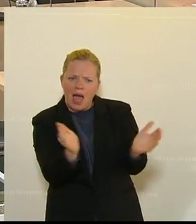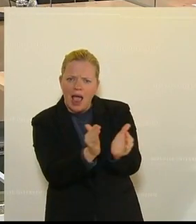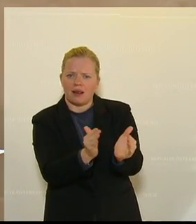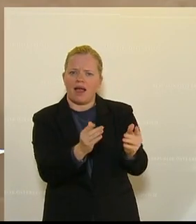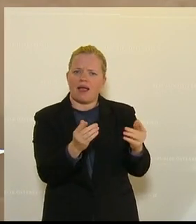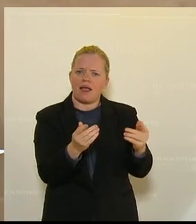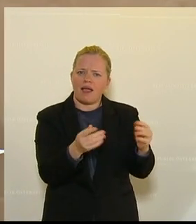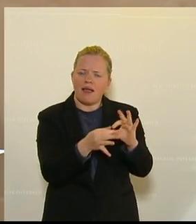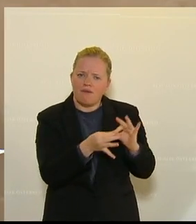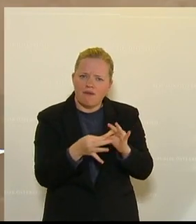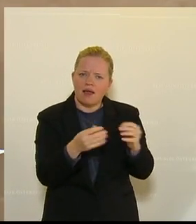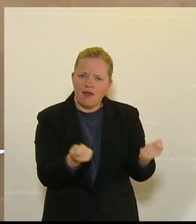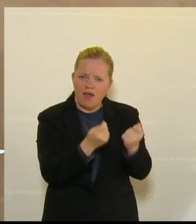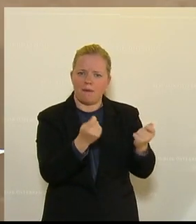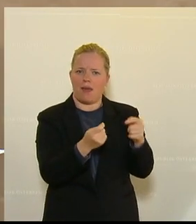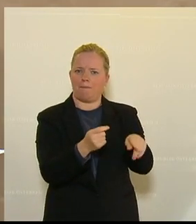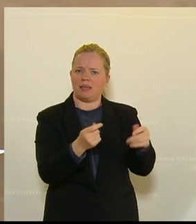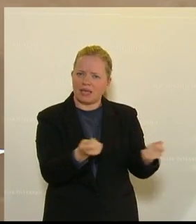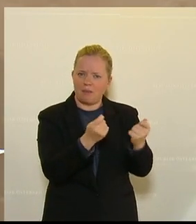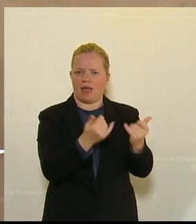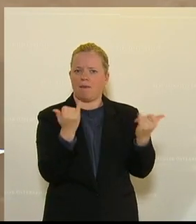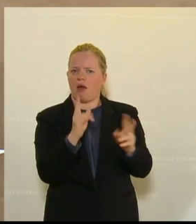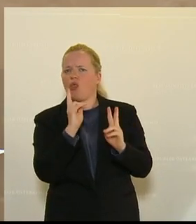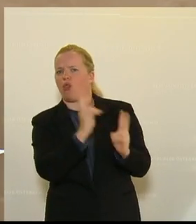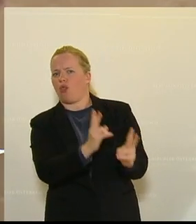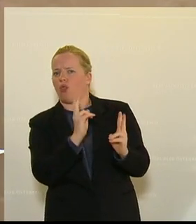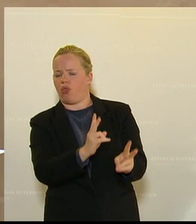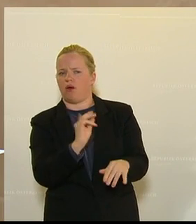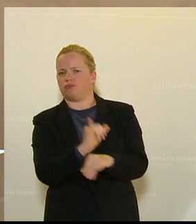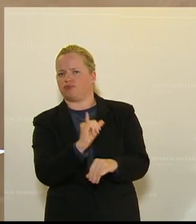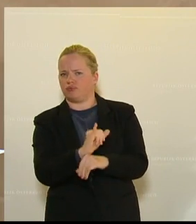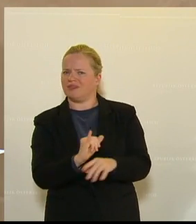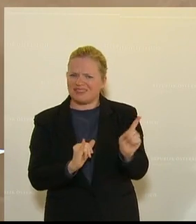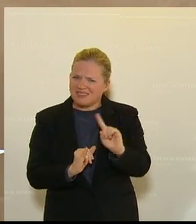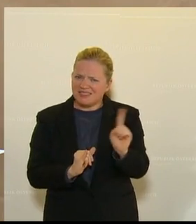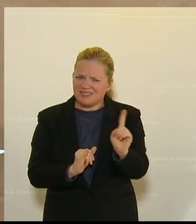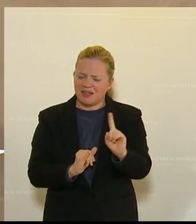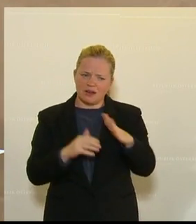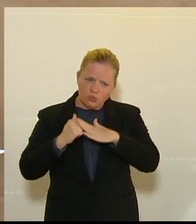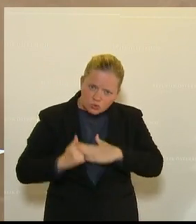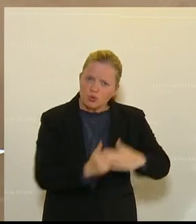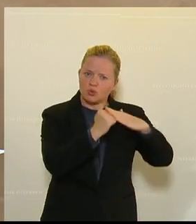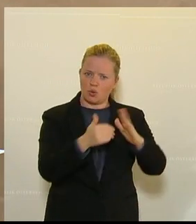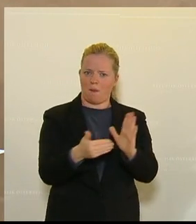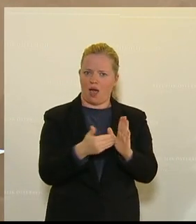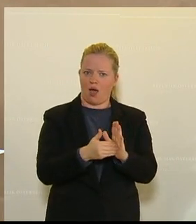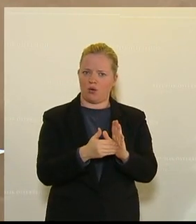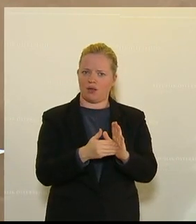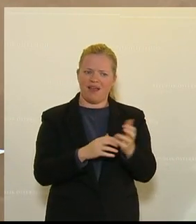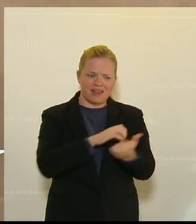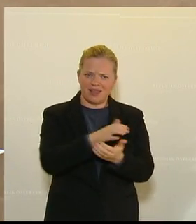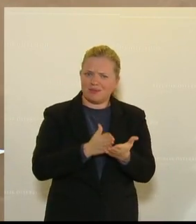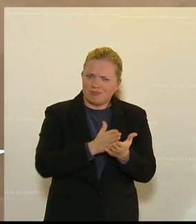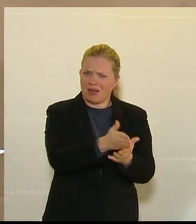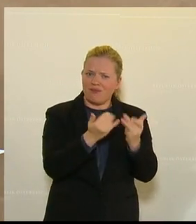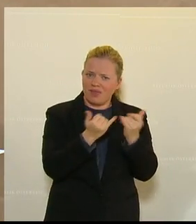Gewerbebetriebe, lassen Sie die nicht immer und ohne Unterstützung durch die Krise kommen.